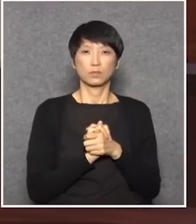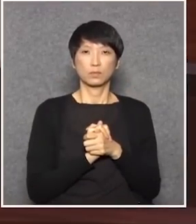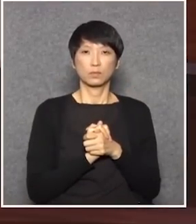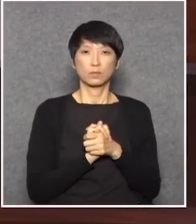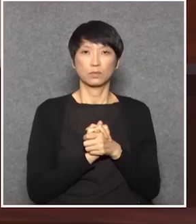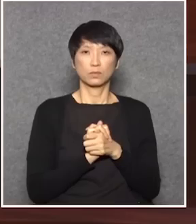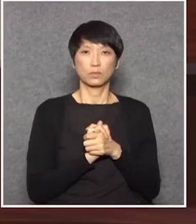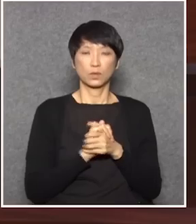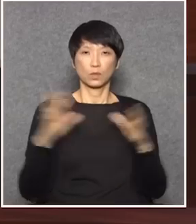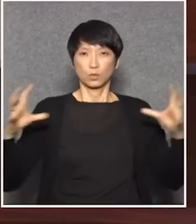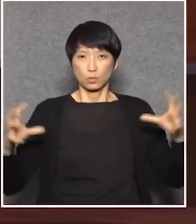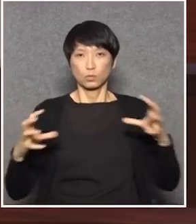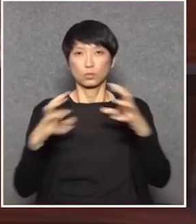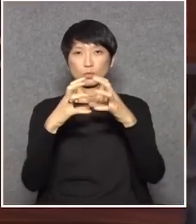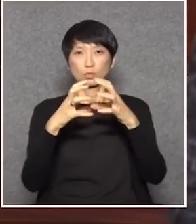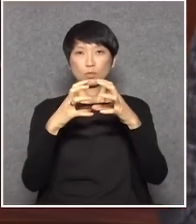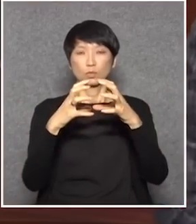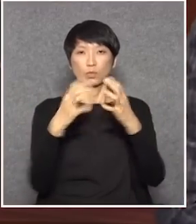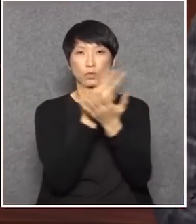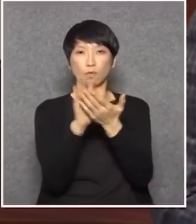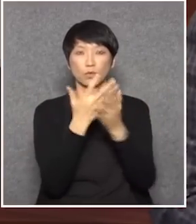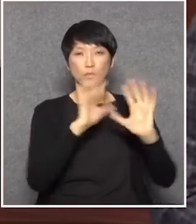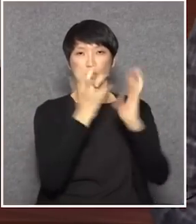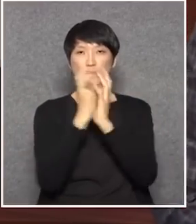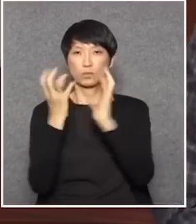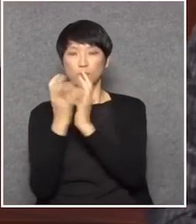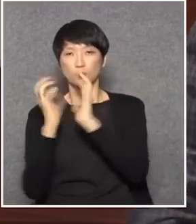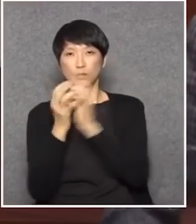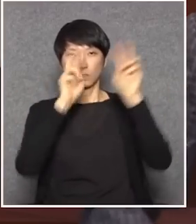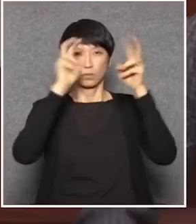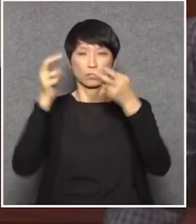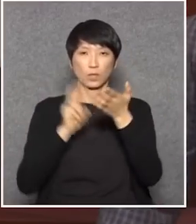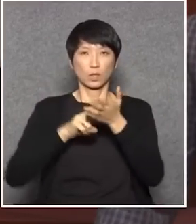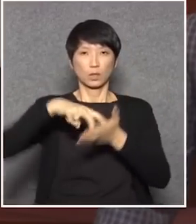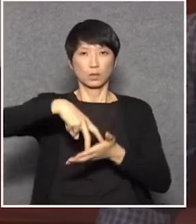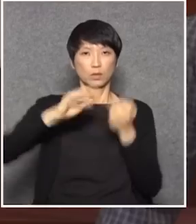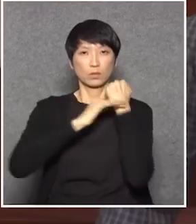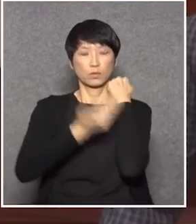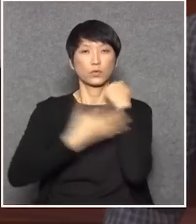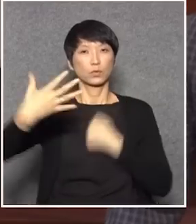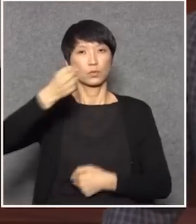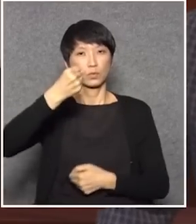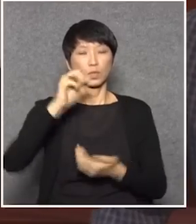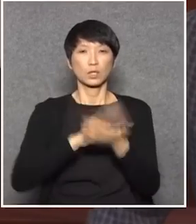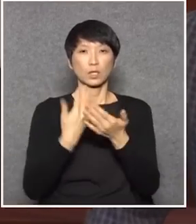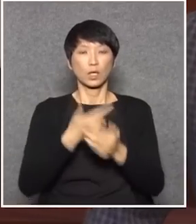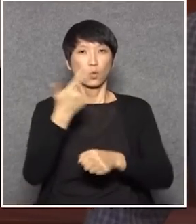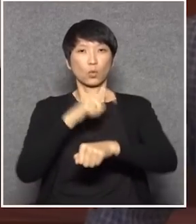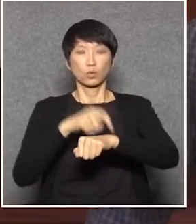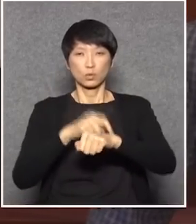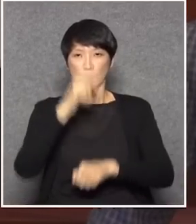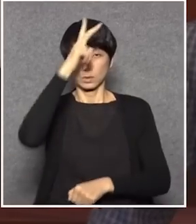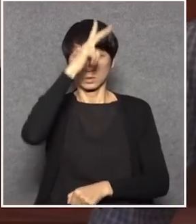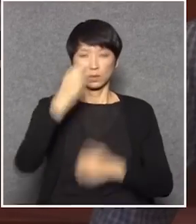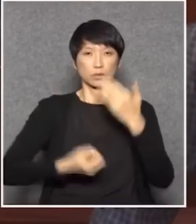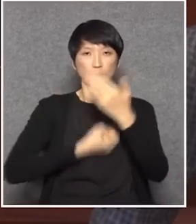總括可以將它分成幾項第一是立法權但很多時只是就政府提出的